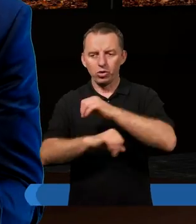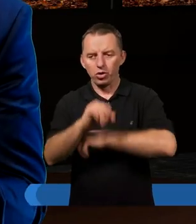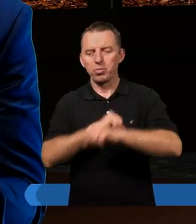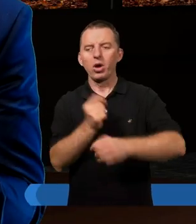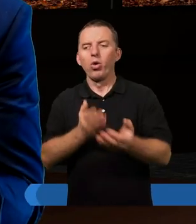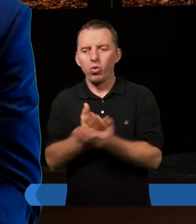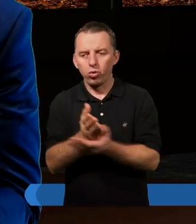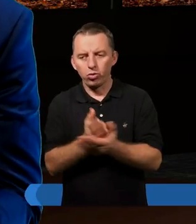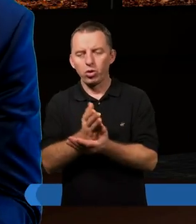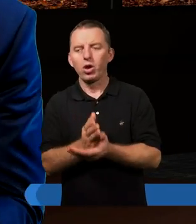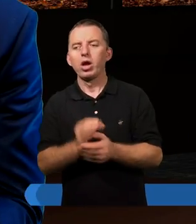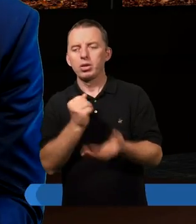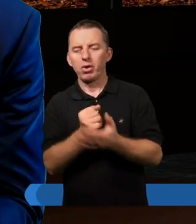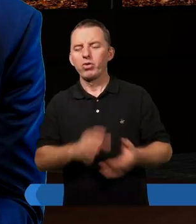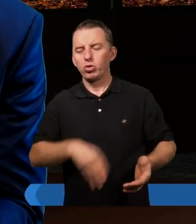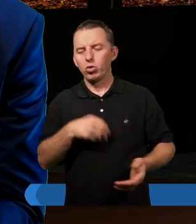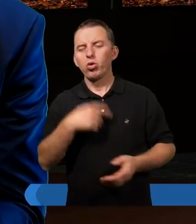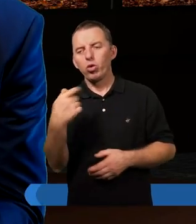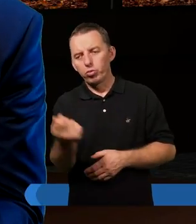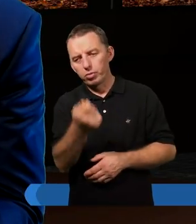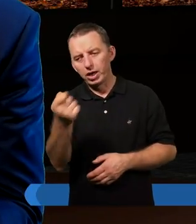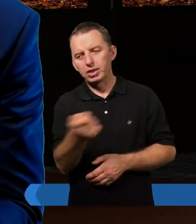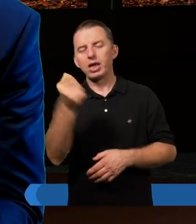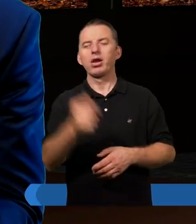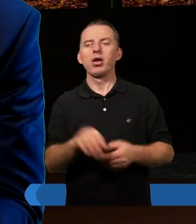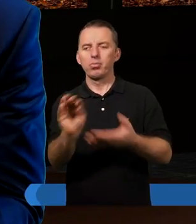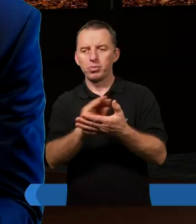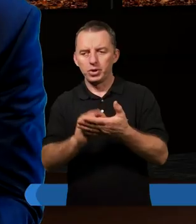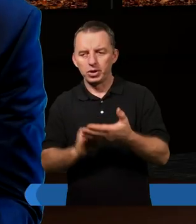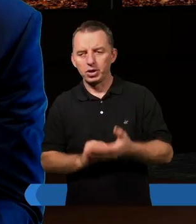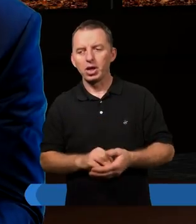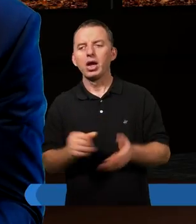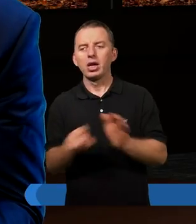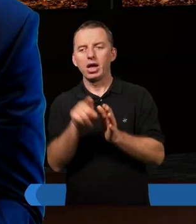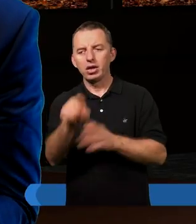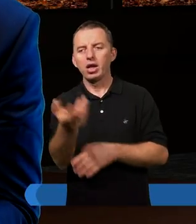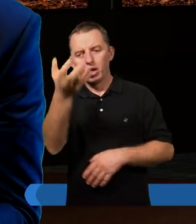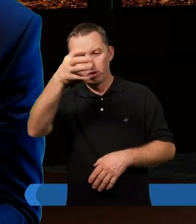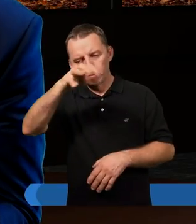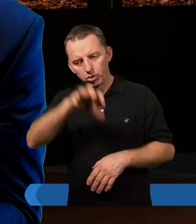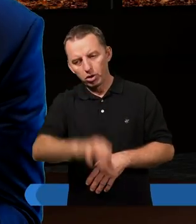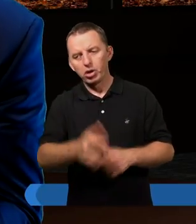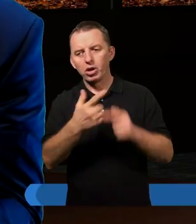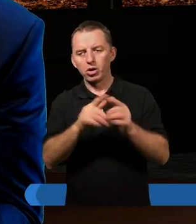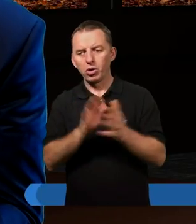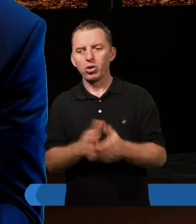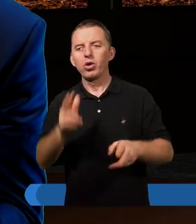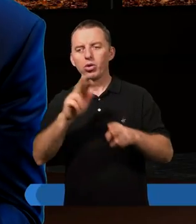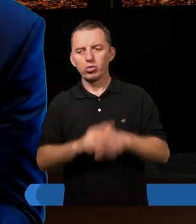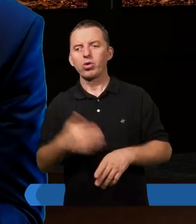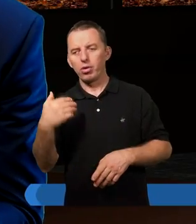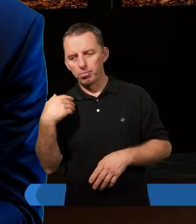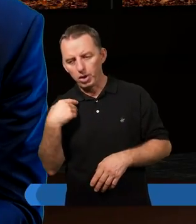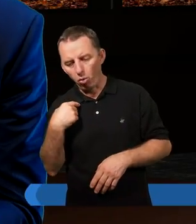usługiwać duszpastersko. I tak samo te listy, które apostoł Paweł pisze, on je pisze dlatego, że on się bardzo troszczy o te zbory, gdzie on już